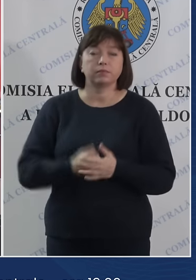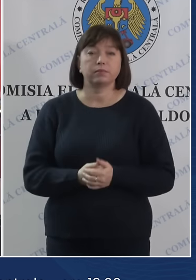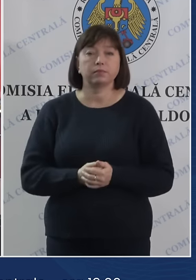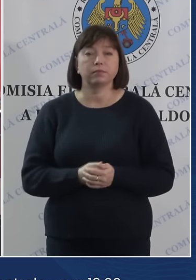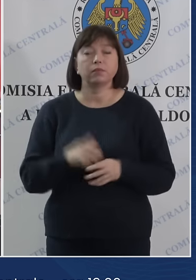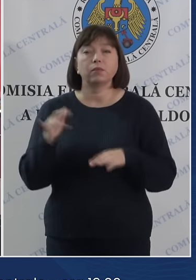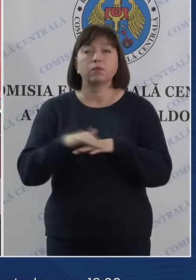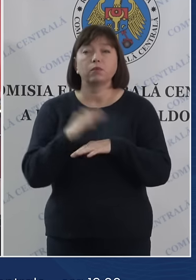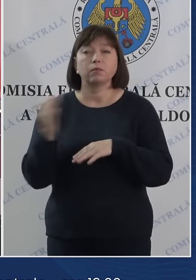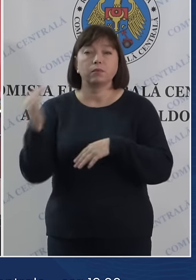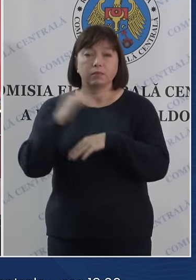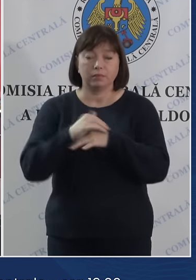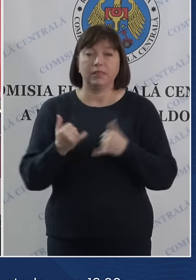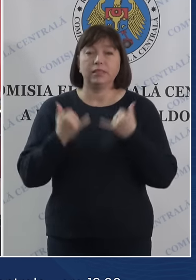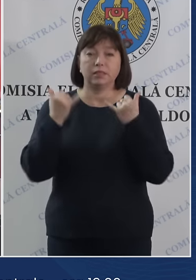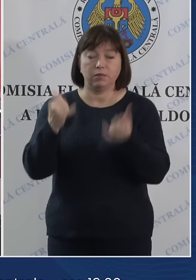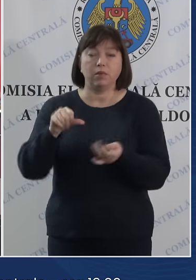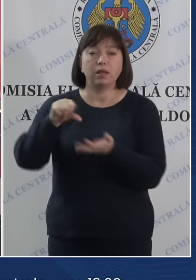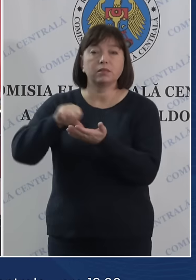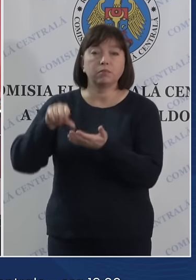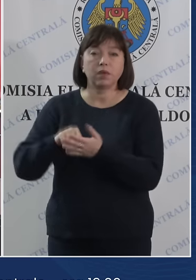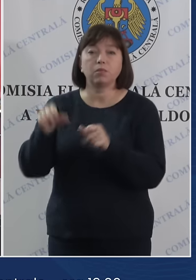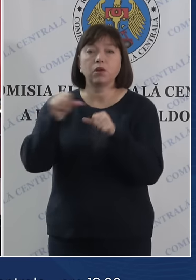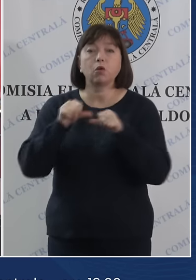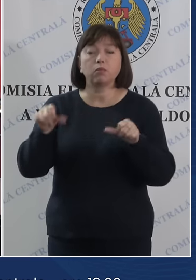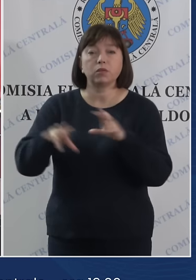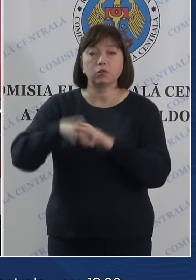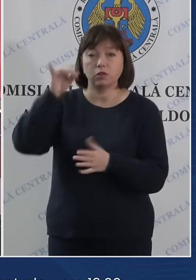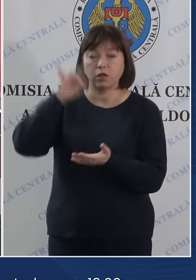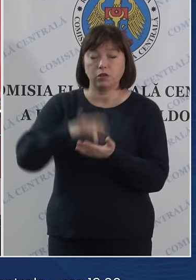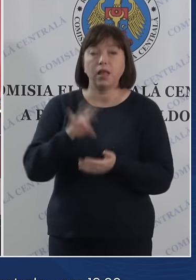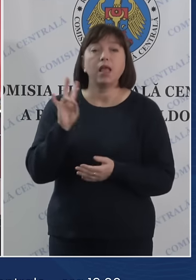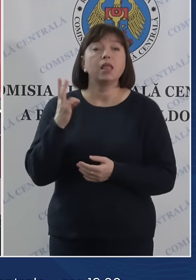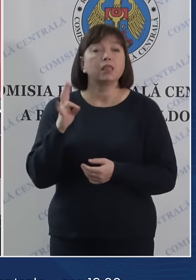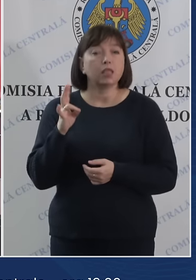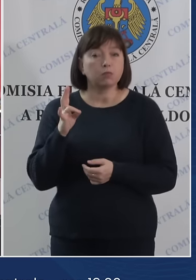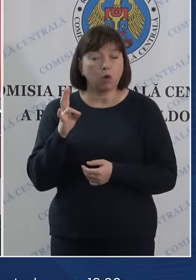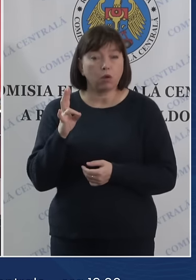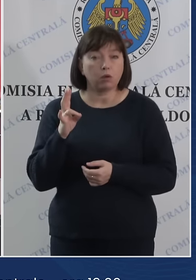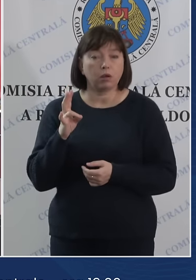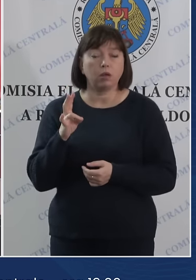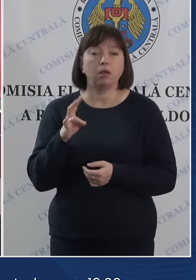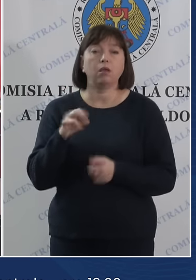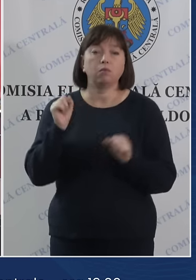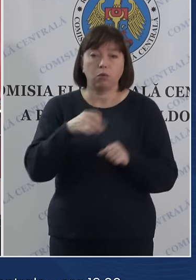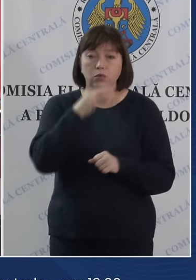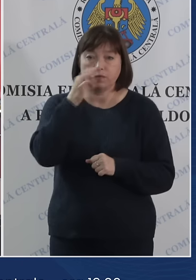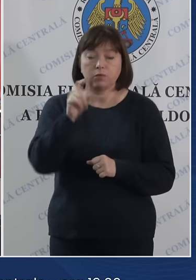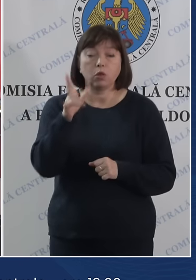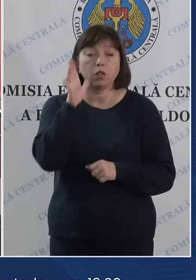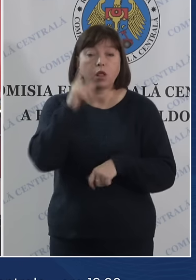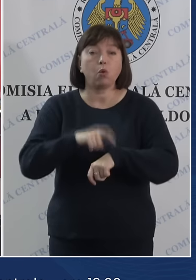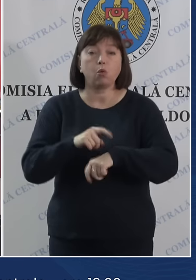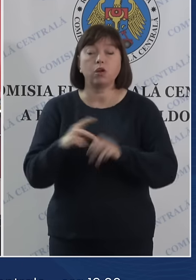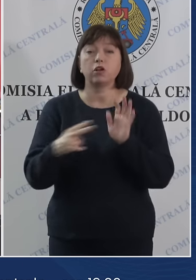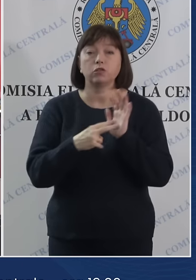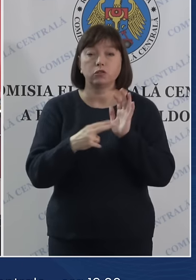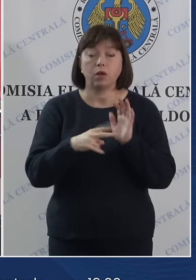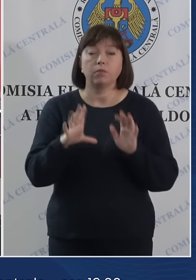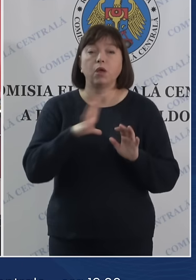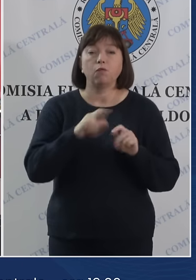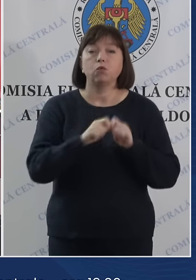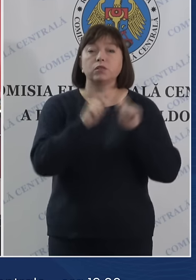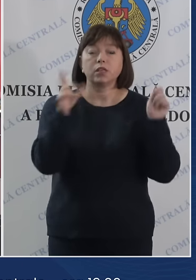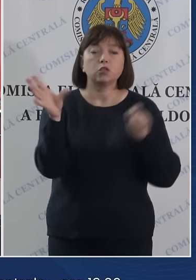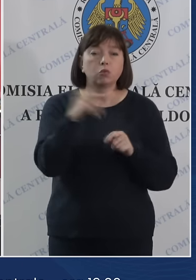Bună seara, să mă spunem Recomisiei Electoral-Centrală. La Nis Păreni, mințumesc că la ora 7 au fost deschise